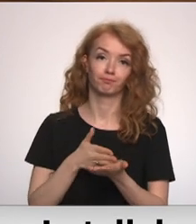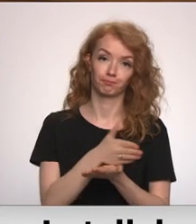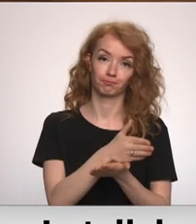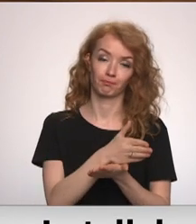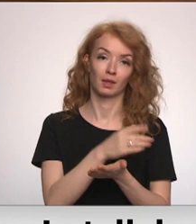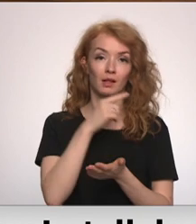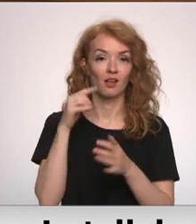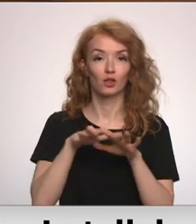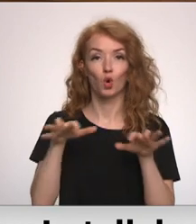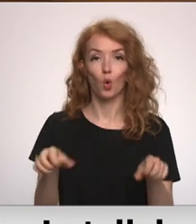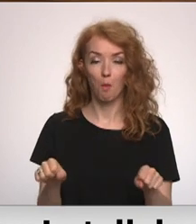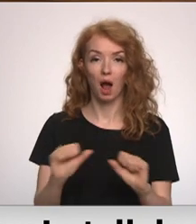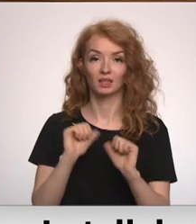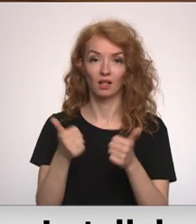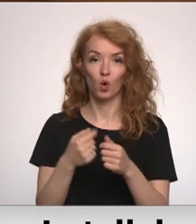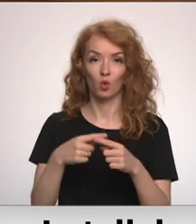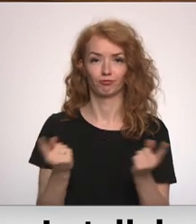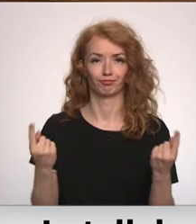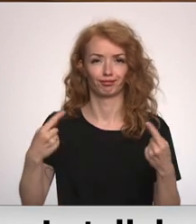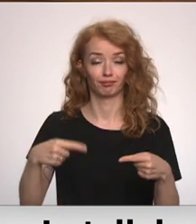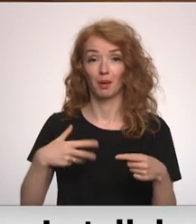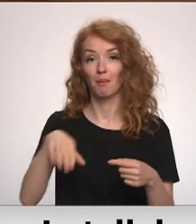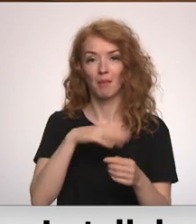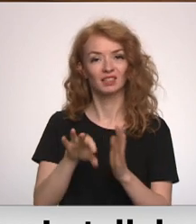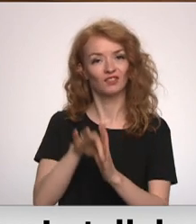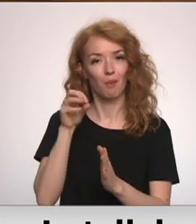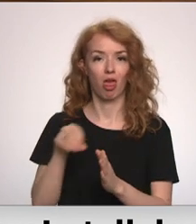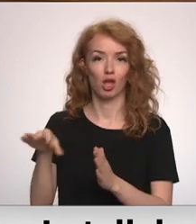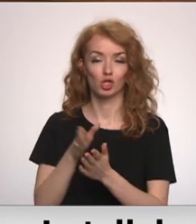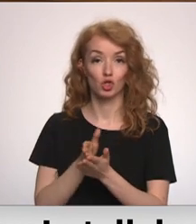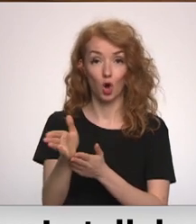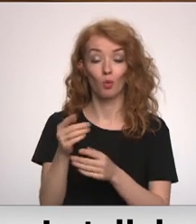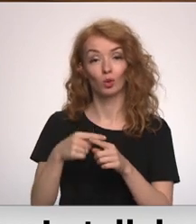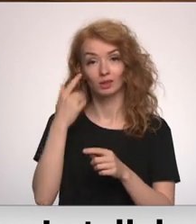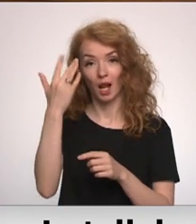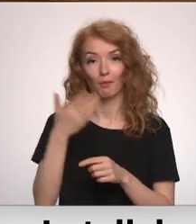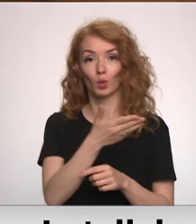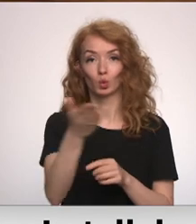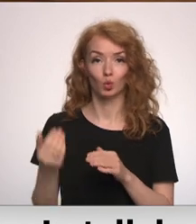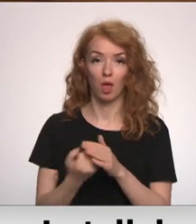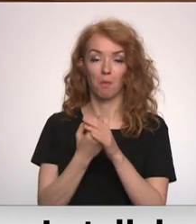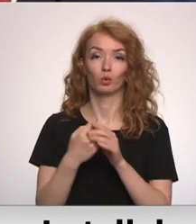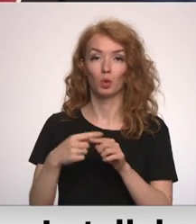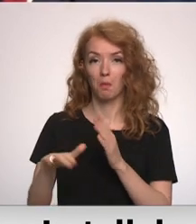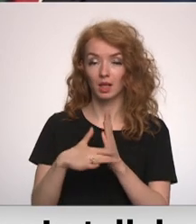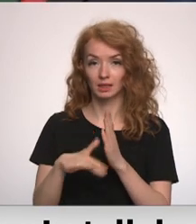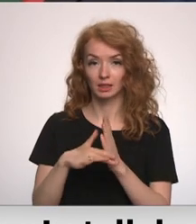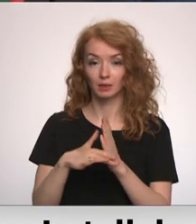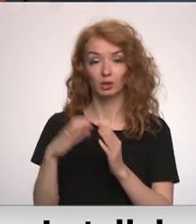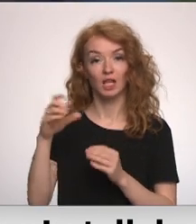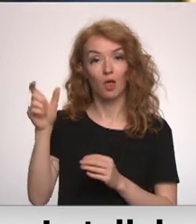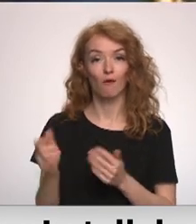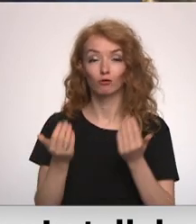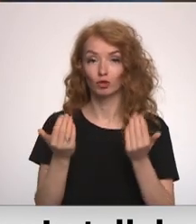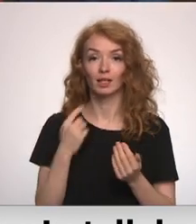okupācija, izolācija un regress. Mēs izvēlamies pirmo ceļu, un šai ceļā ceram uz jūsu palīdzību un atbalstu. Cihanauska